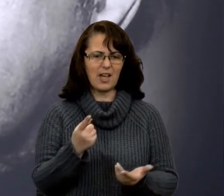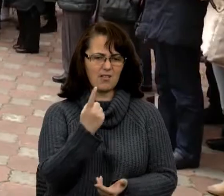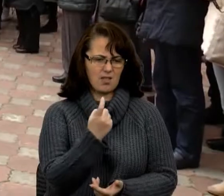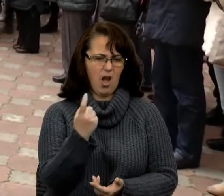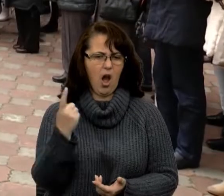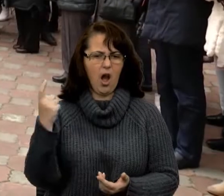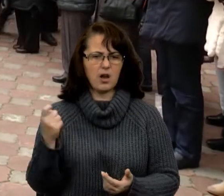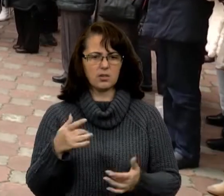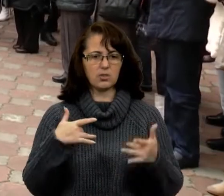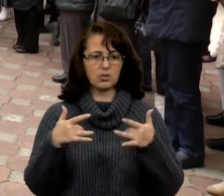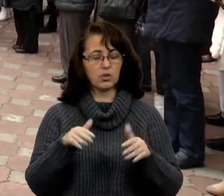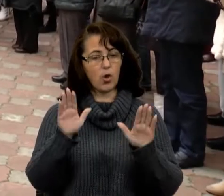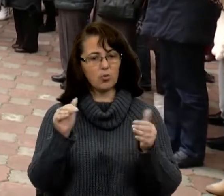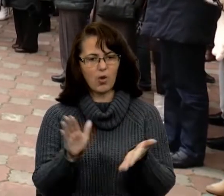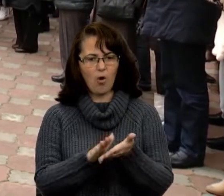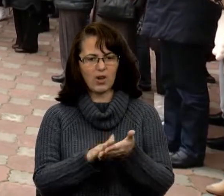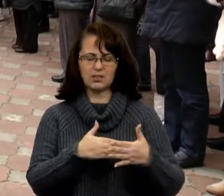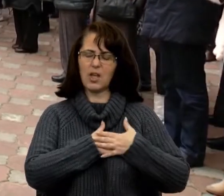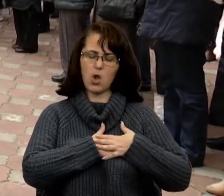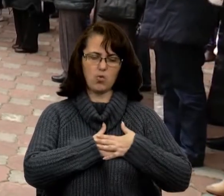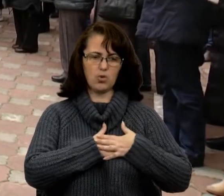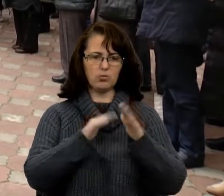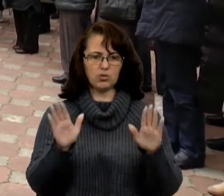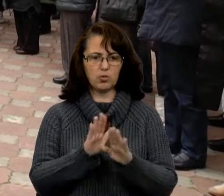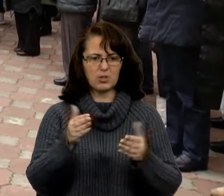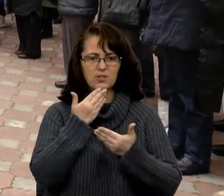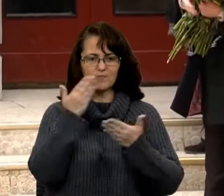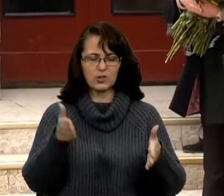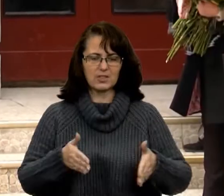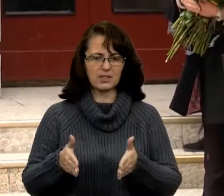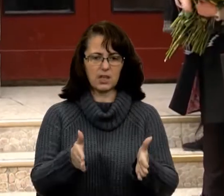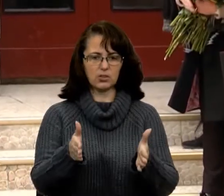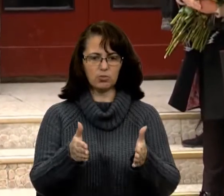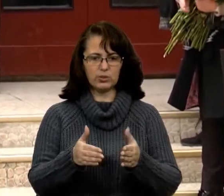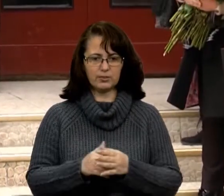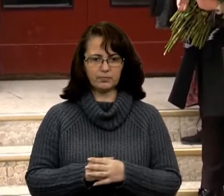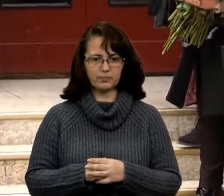провели оваціями та улюбленою піснею «В останню путь». Субтитрувальниця Шор